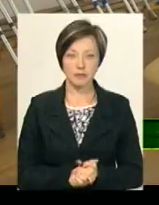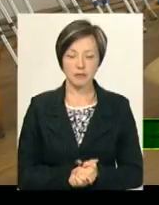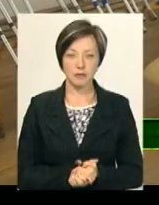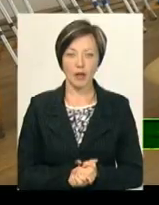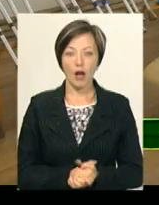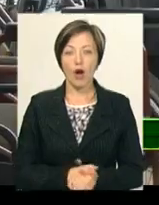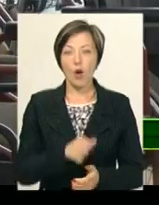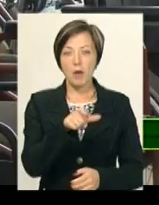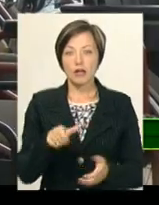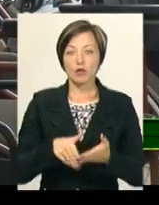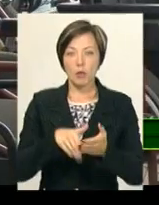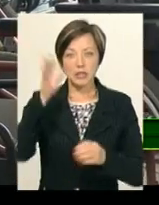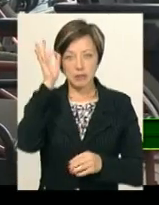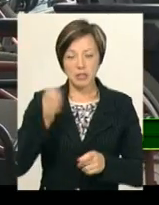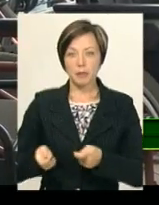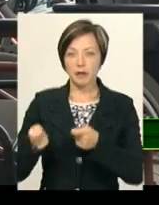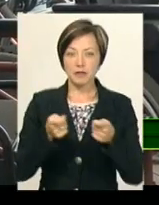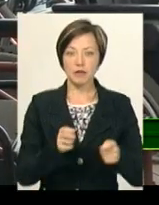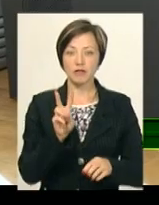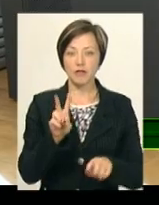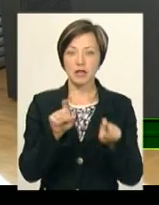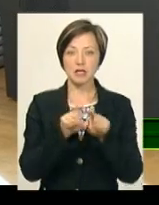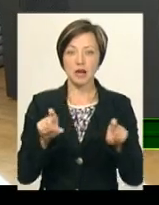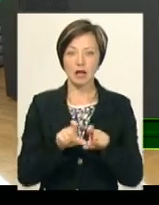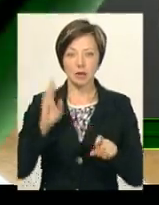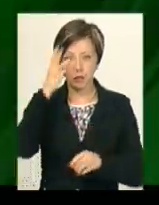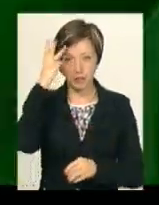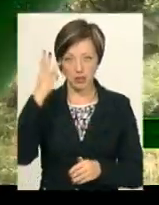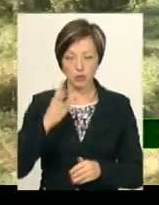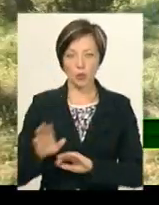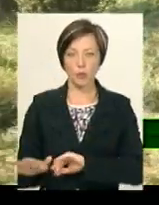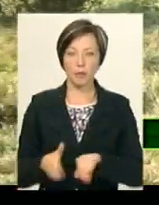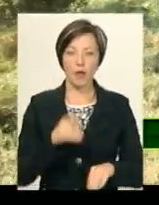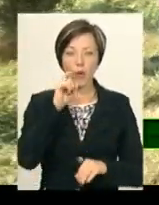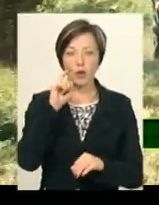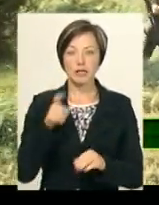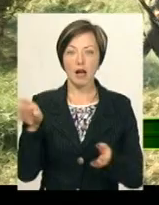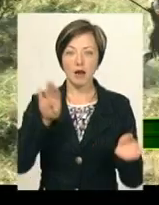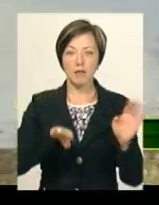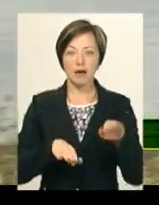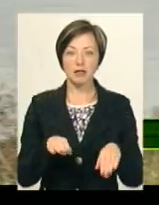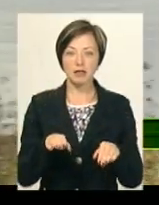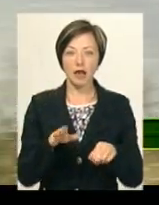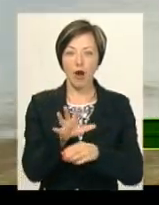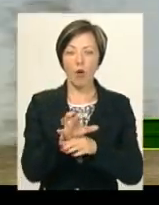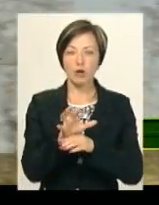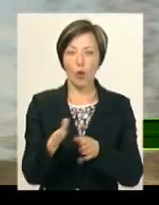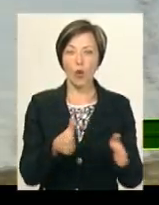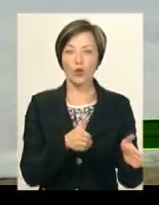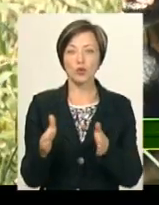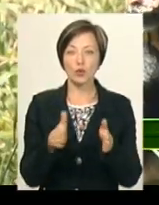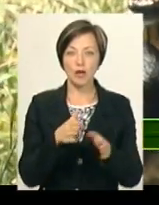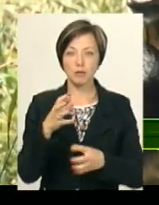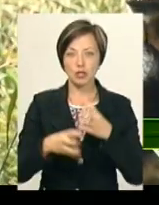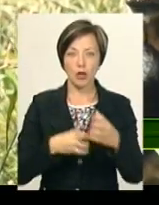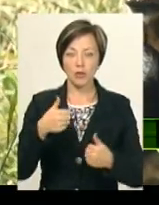Гуманітарну допомогу з Німеччини привезли у два заклади обласного центру. Українських карпатських гончаків готує на міжнародні змагання